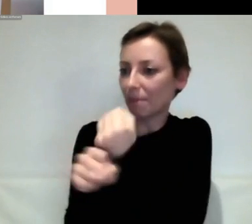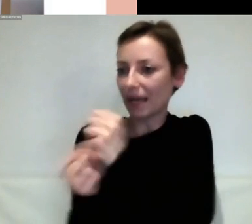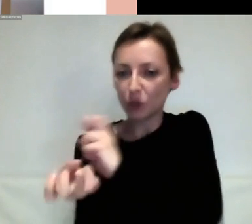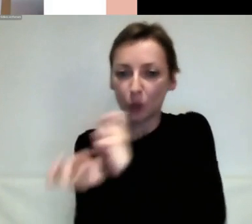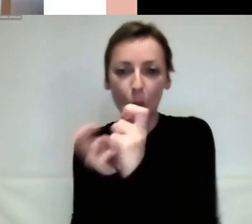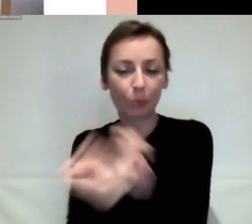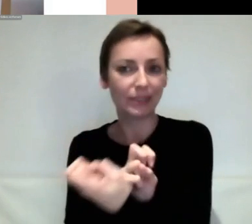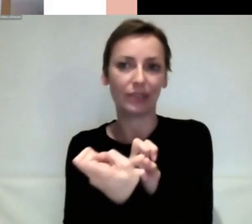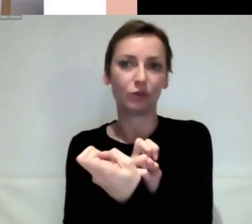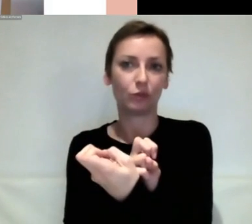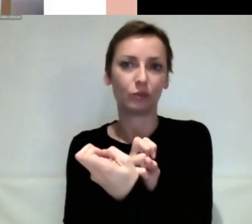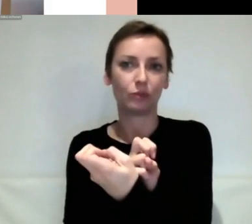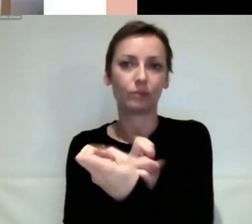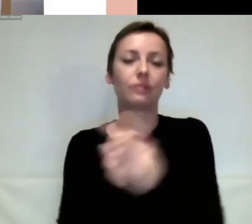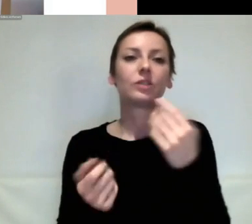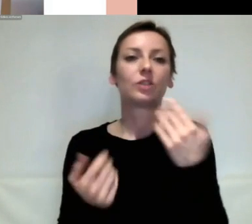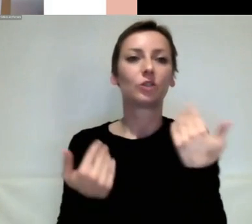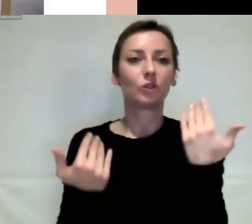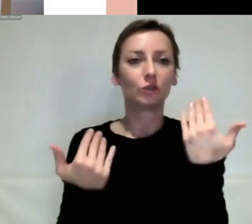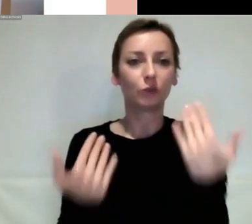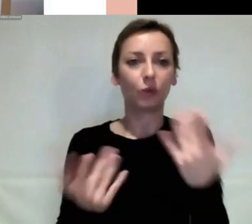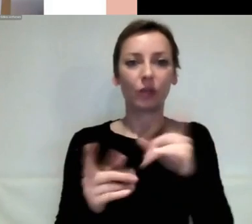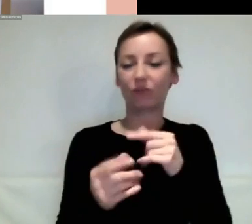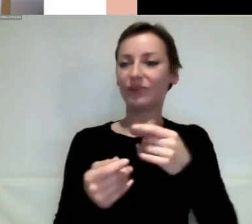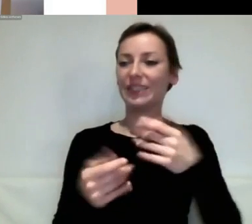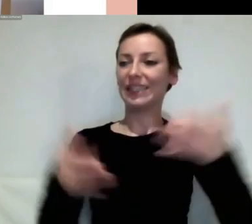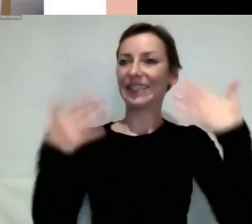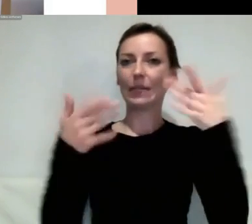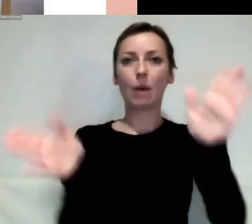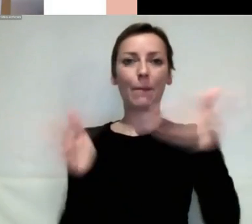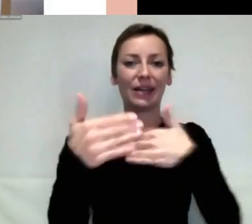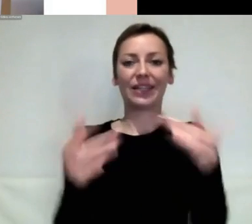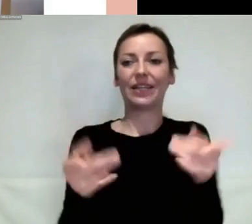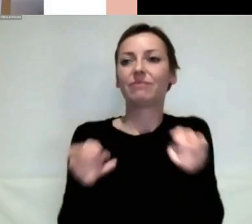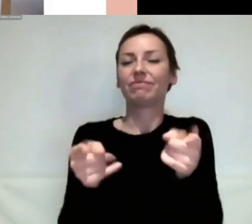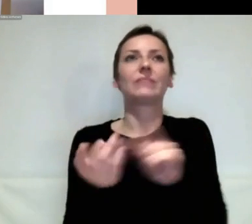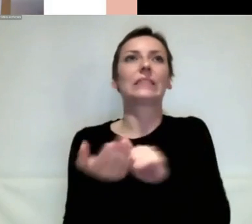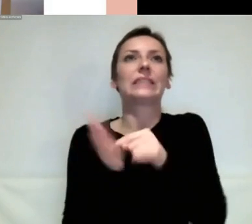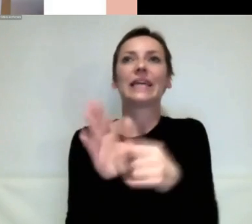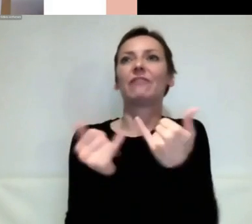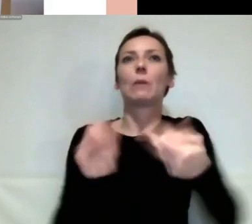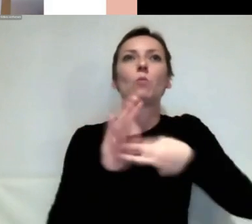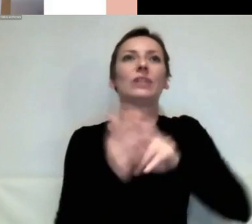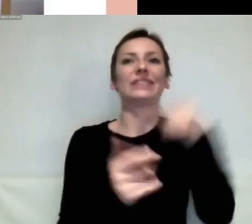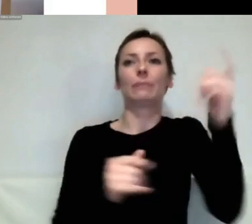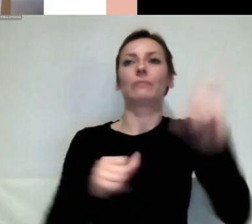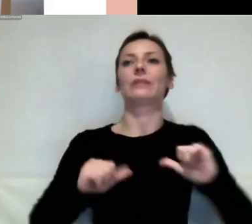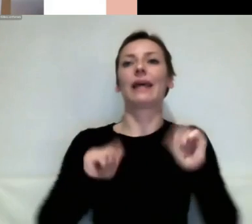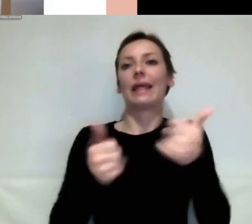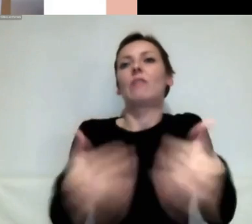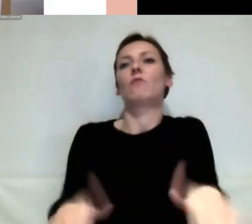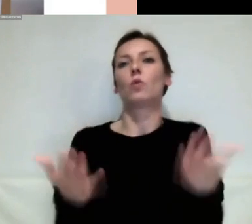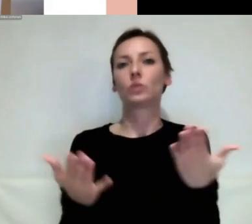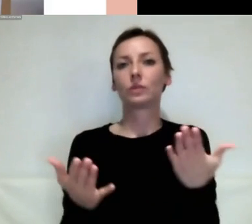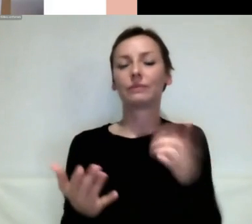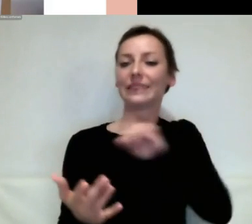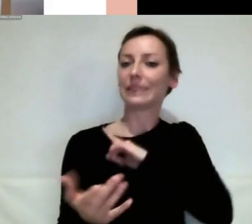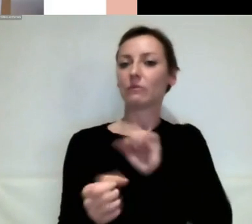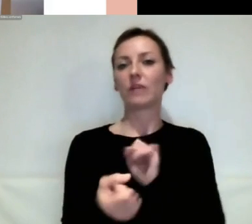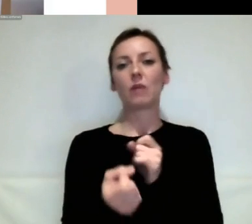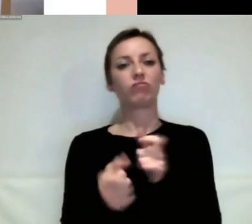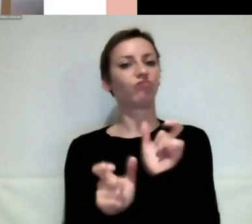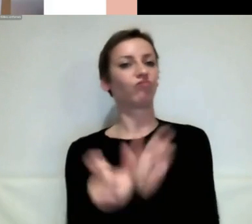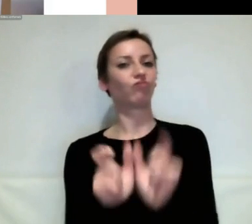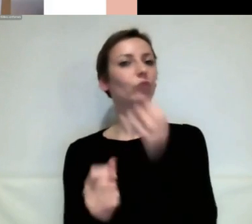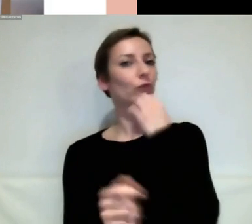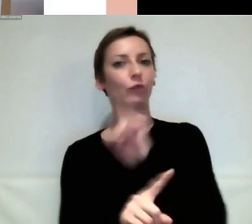mein Ausdruck der politischen Mutlosigkeit. Und ich würde dem auch gar nicht widersprechen. Aber wir müssen uns natürlich die